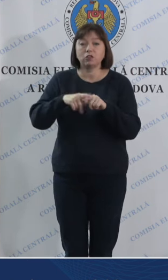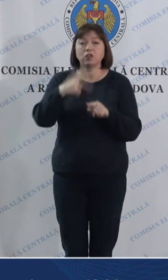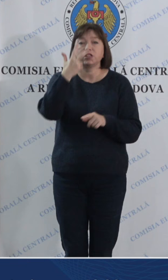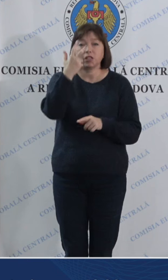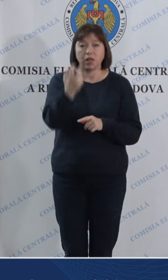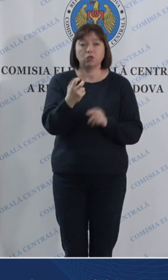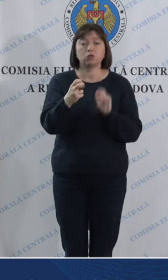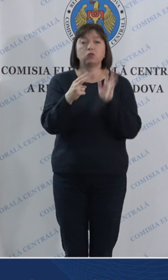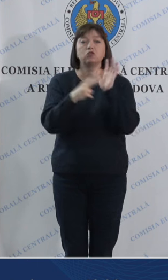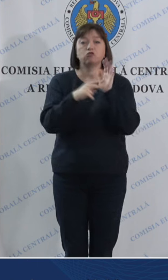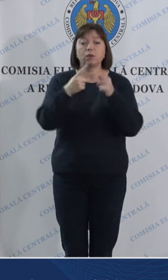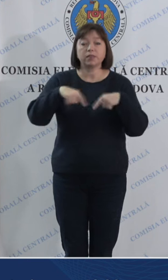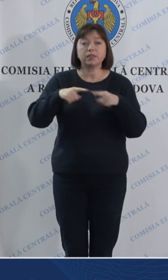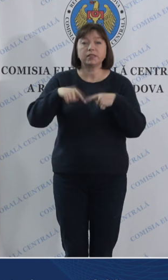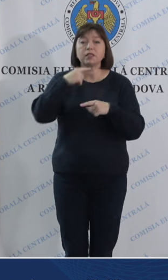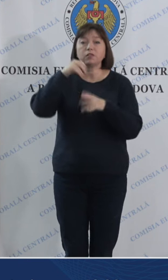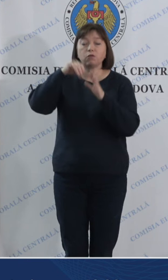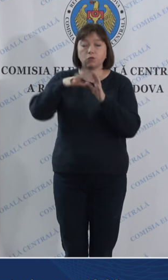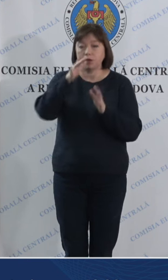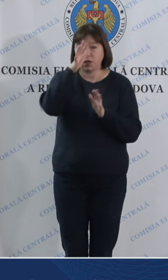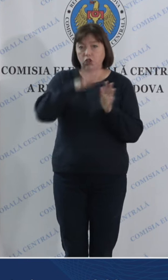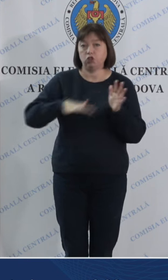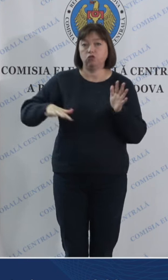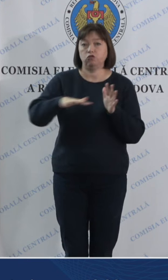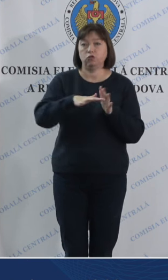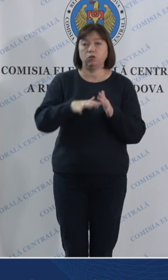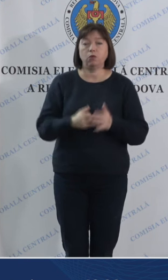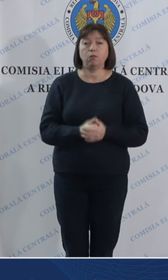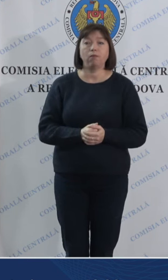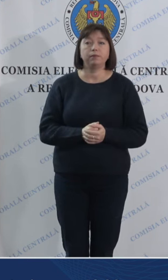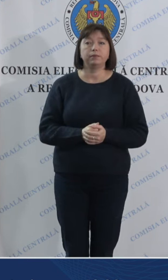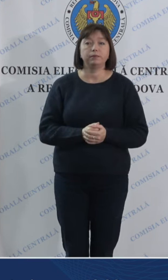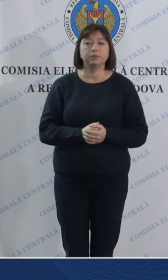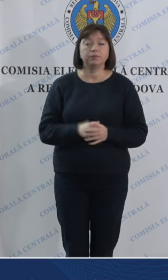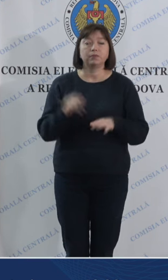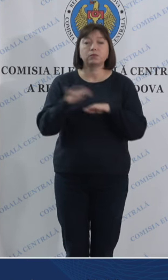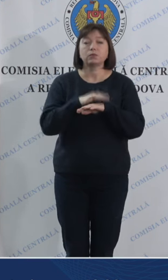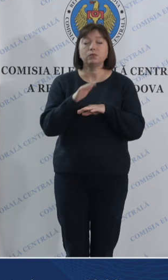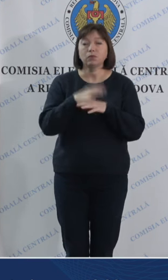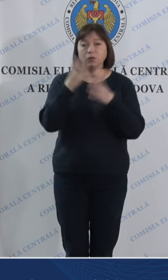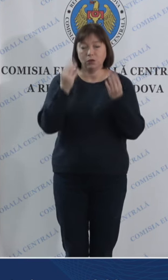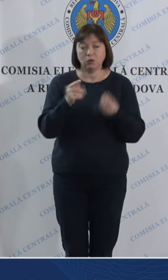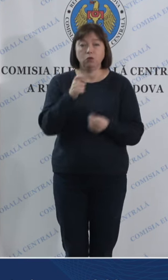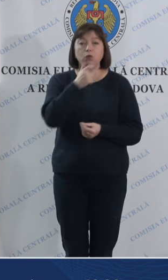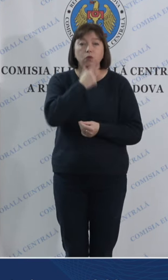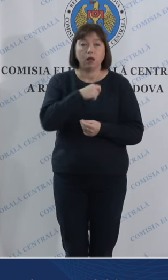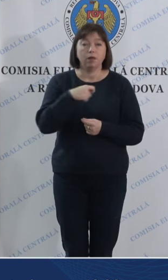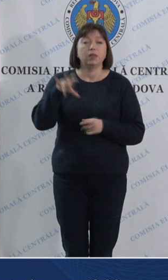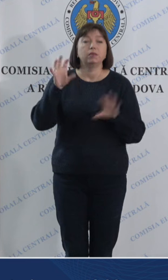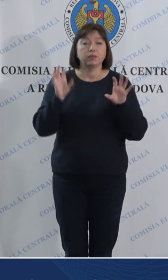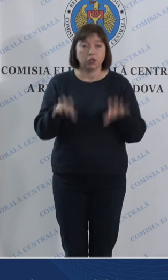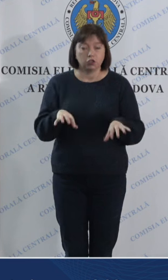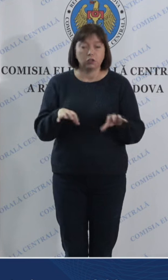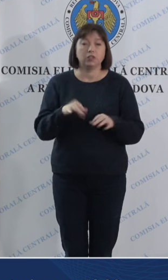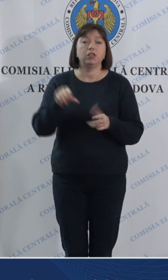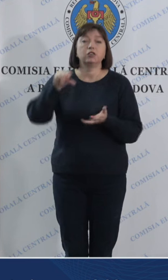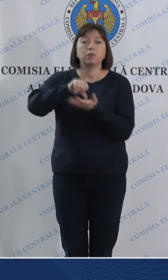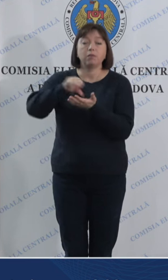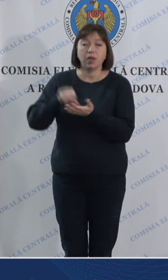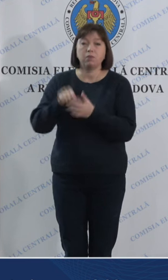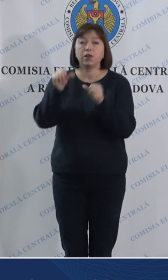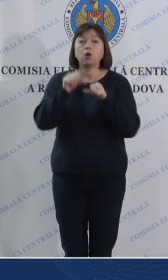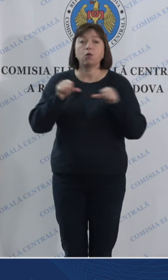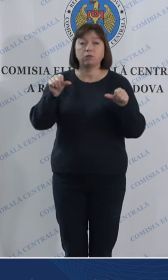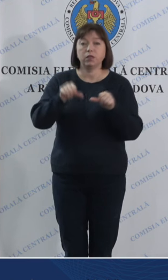307 secții de votare din municipiul Chișinău. Bună ziua, doamna președinte! Bună ziua, stimați membri a